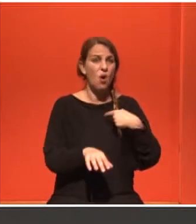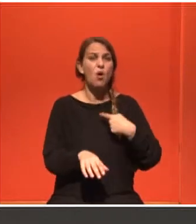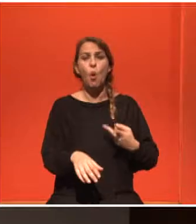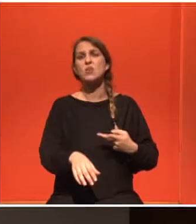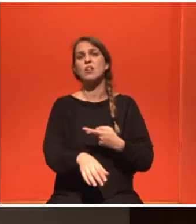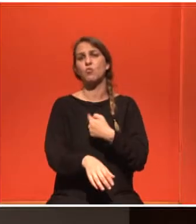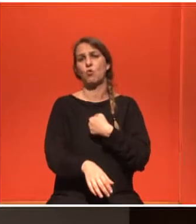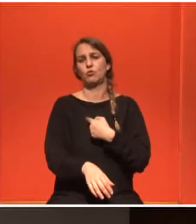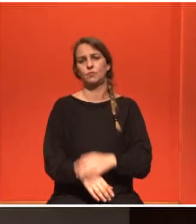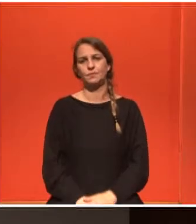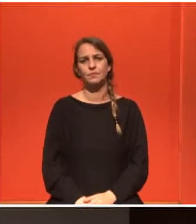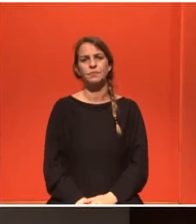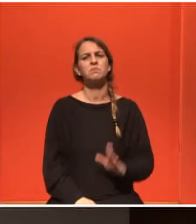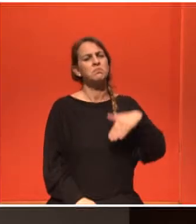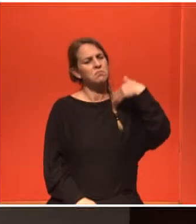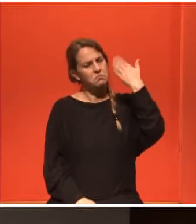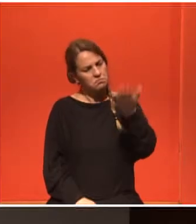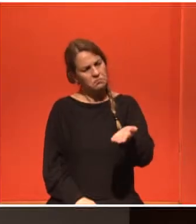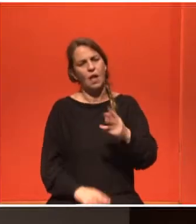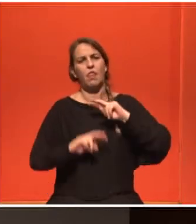session. Μείνετε μαζί μας.